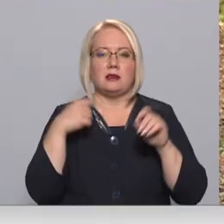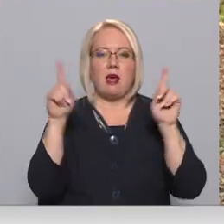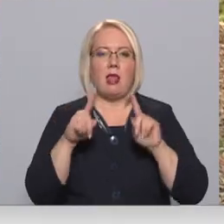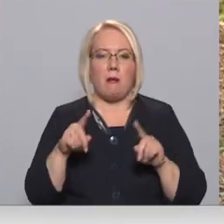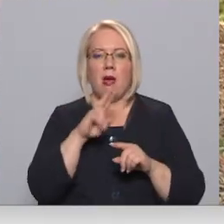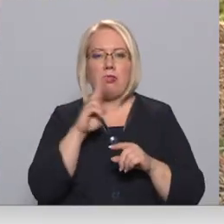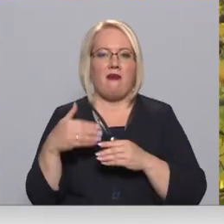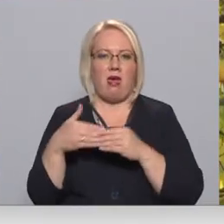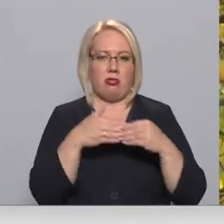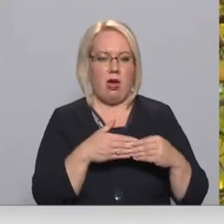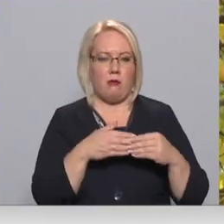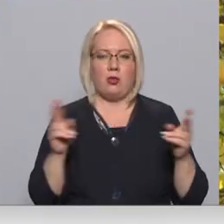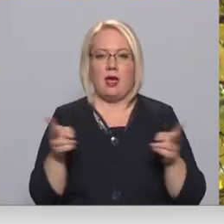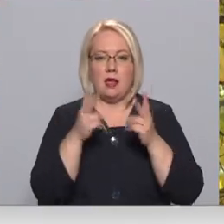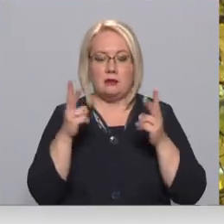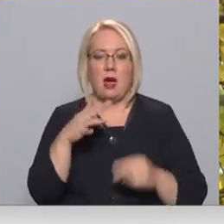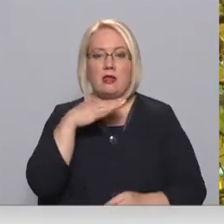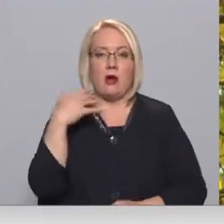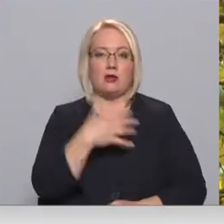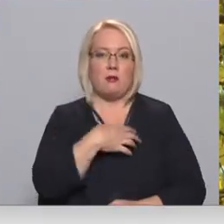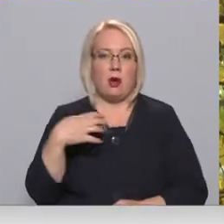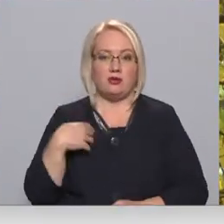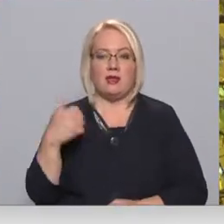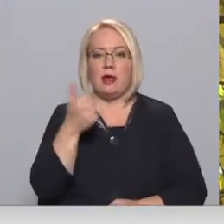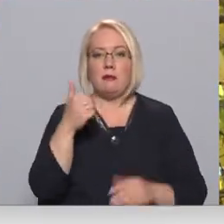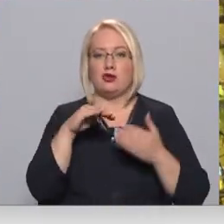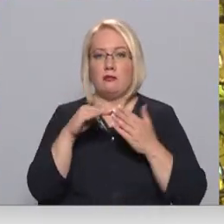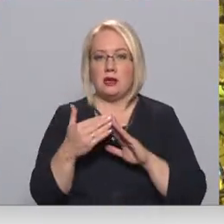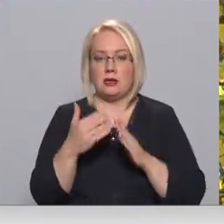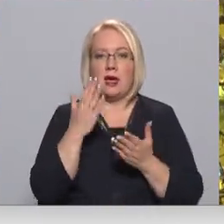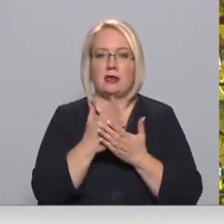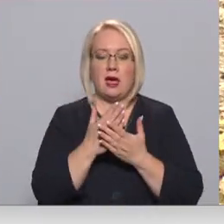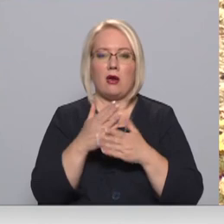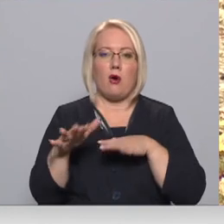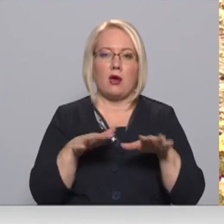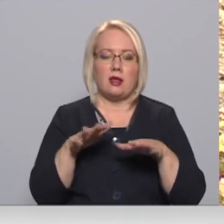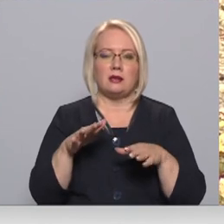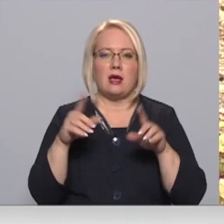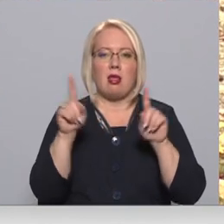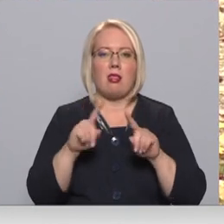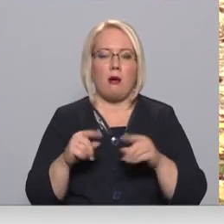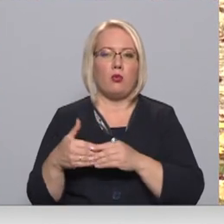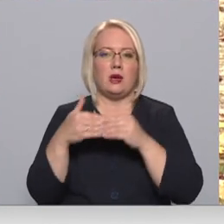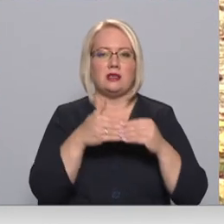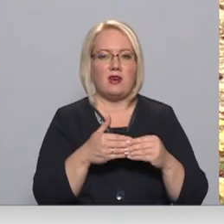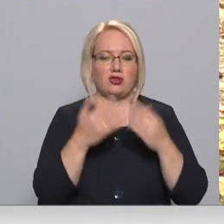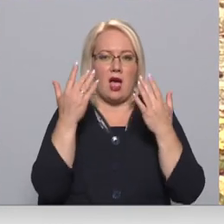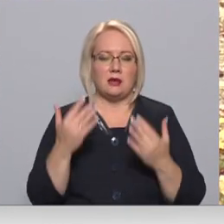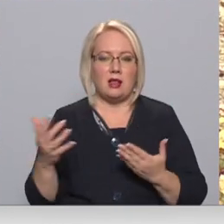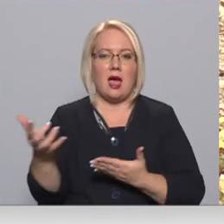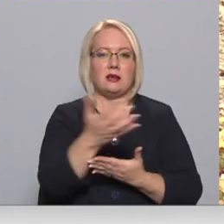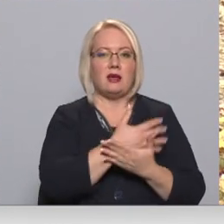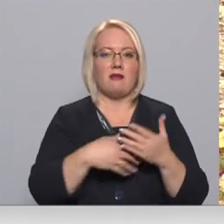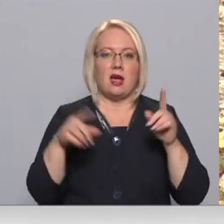ārā un nededzinam arī. Daudzās pašvaldībās īpaši pilsētās tiek rīkotas arī lapu izvešanas akcijas, lai savāktās